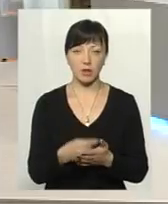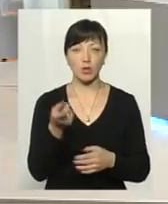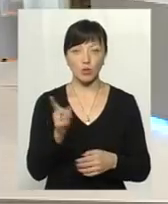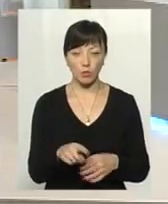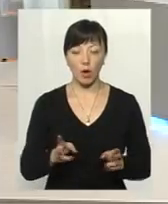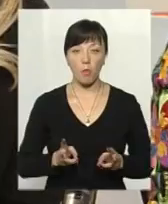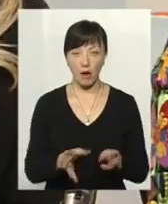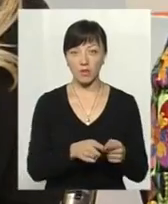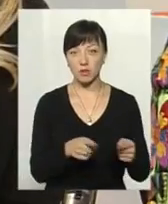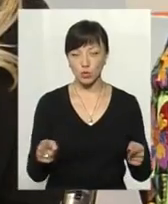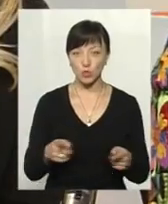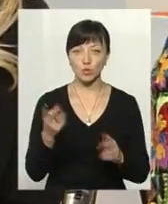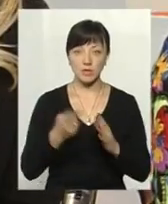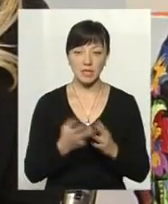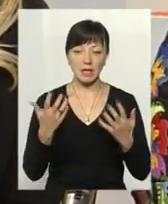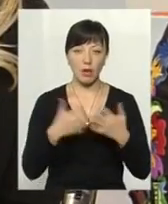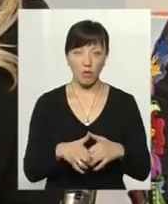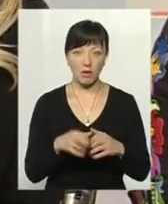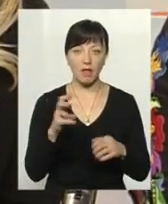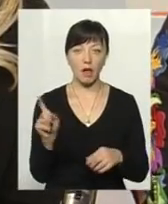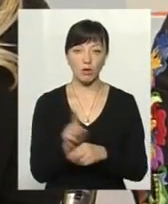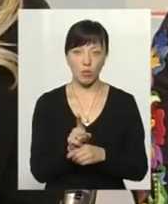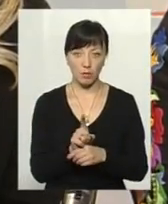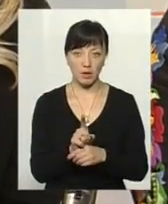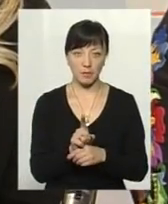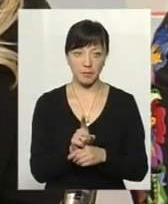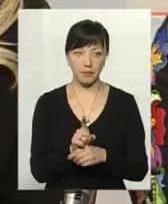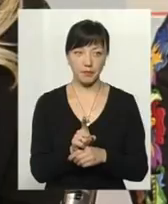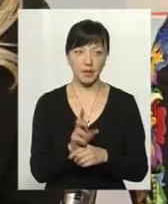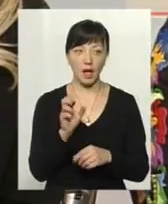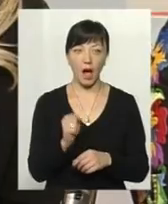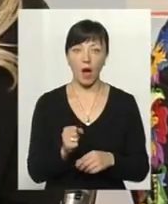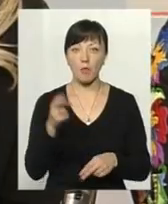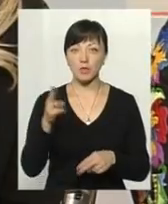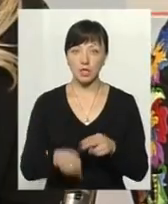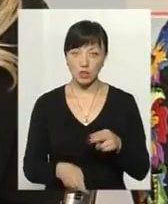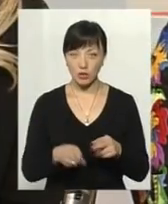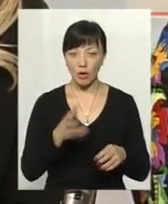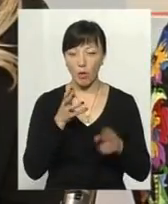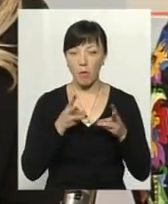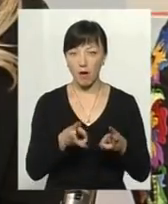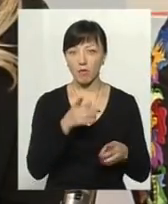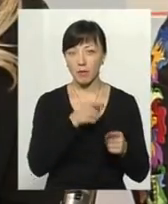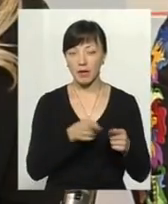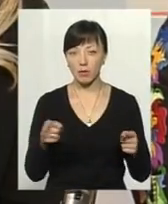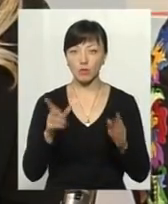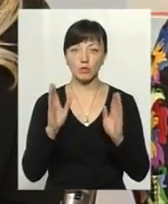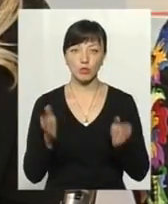на опалювальний сезон субсидія нараховується на норми. А по закінченні опалювального періоду буде